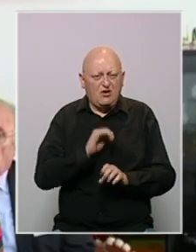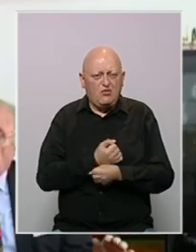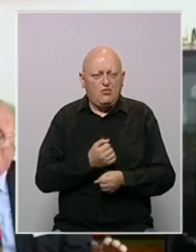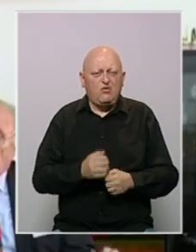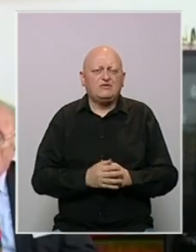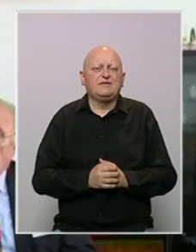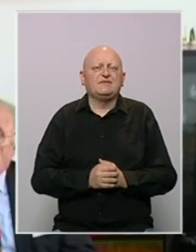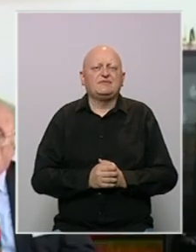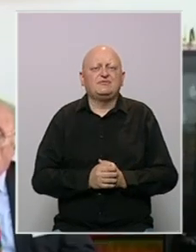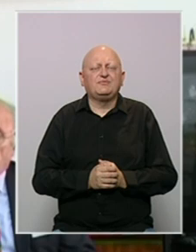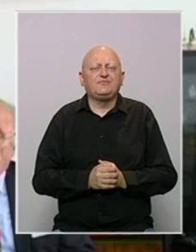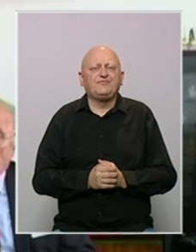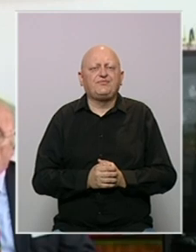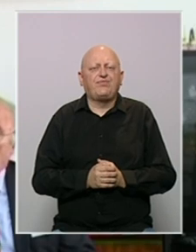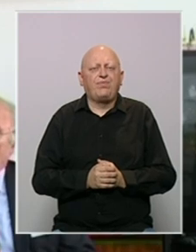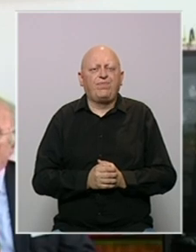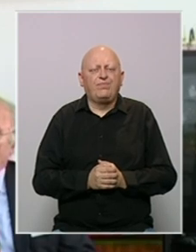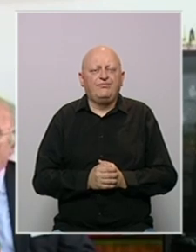manjina u Bosni i Hercegovini.